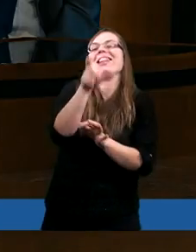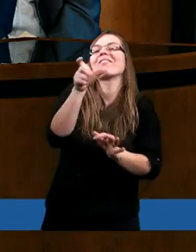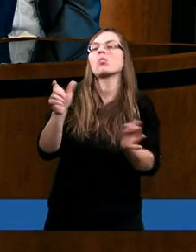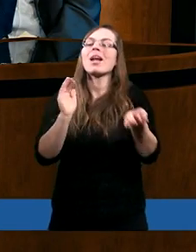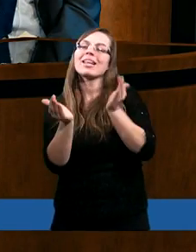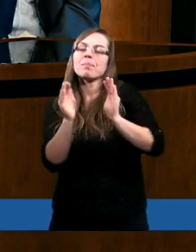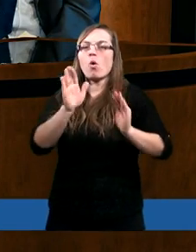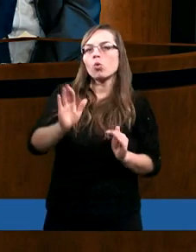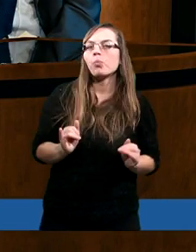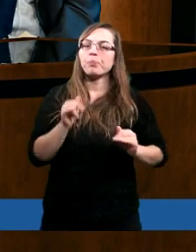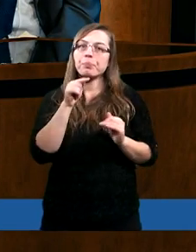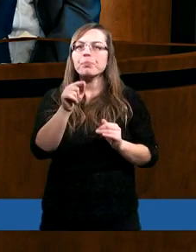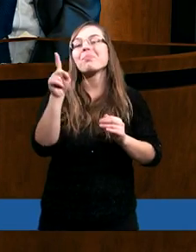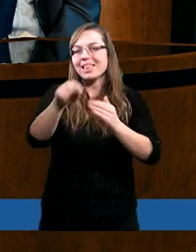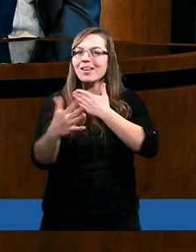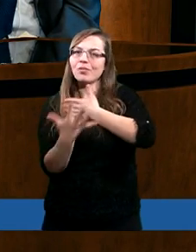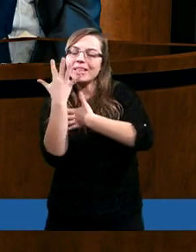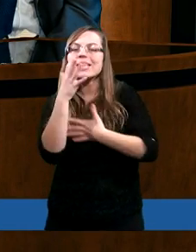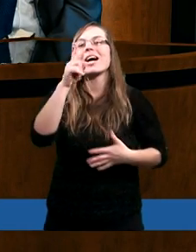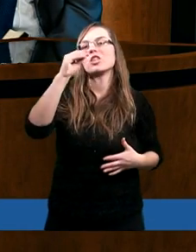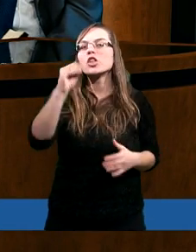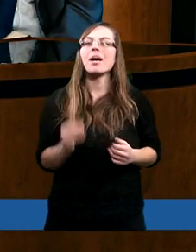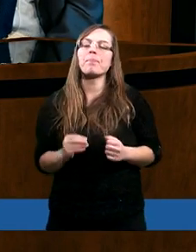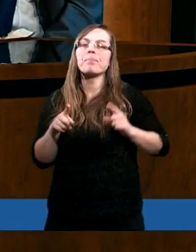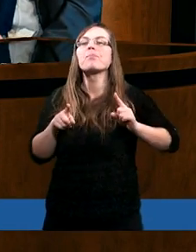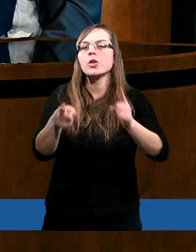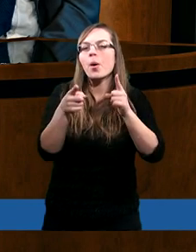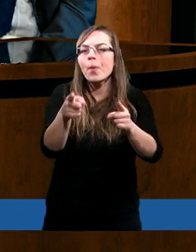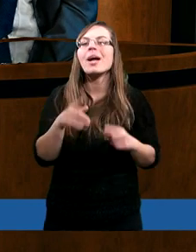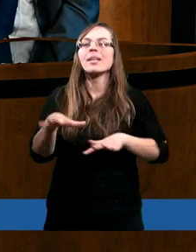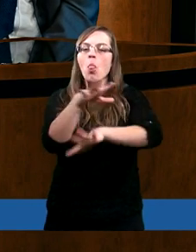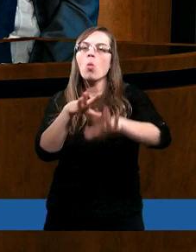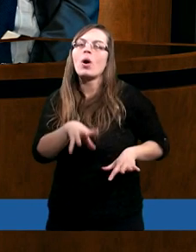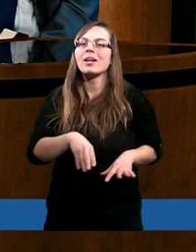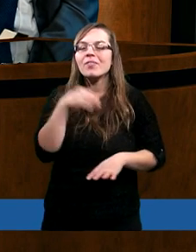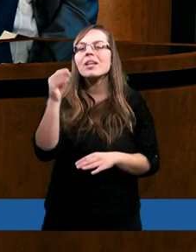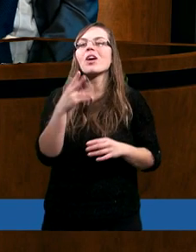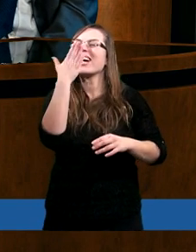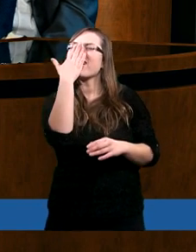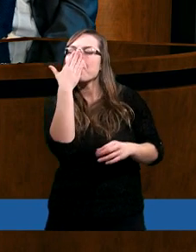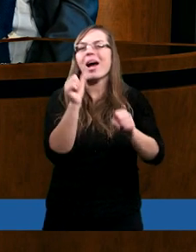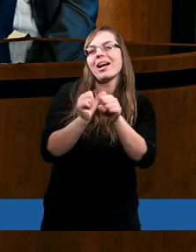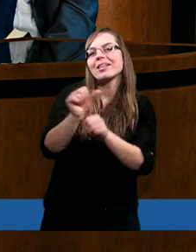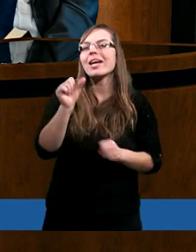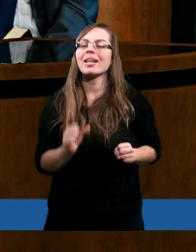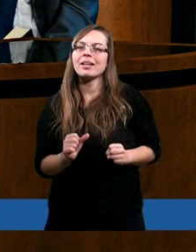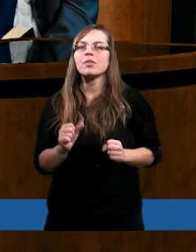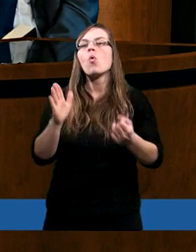Z tego wynika, że działanie Ducha Świętego chyba jest